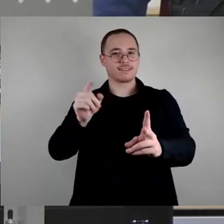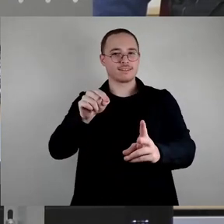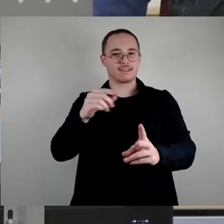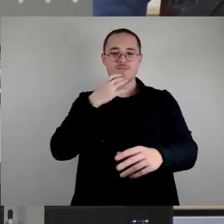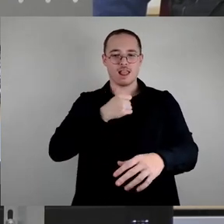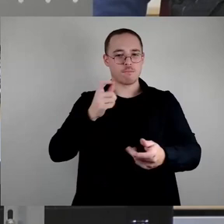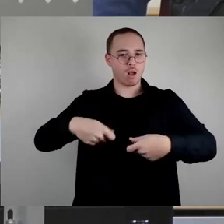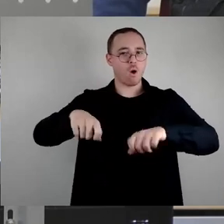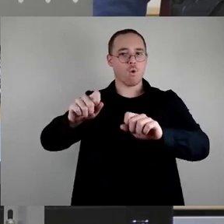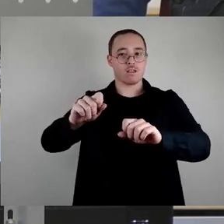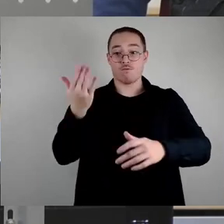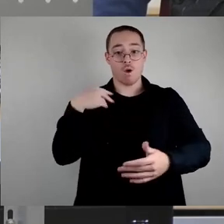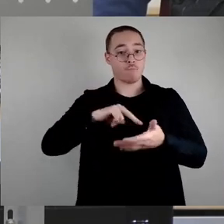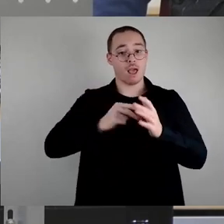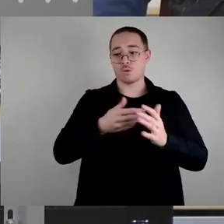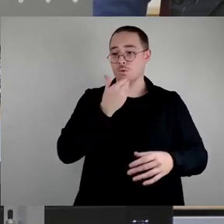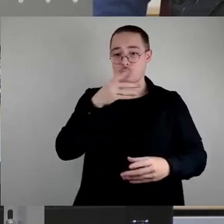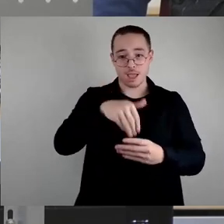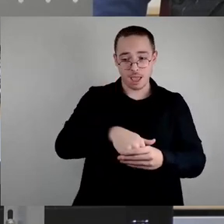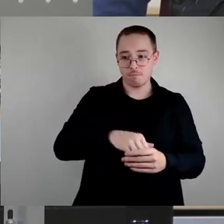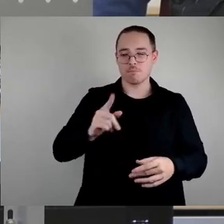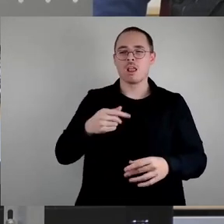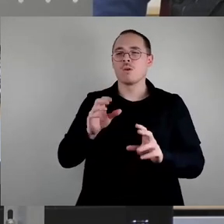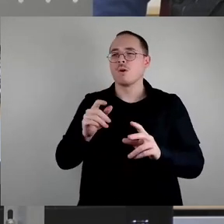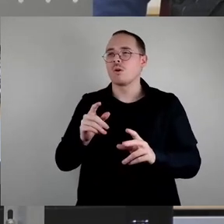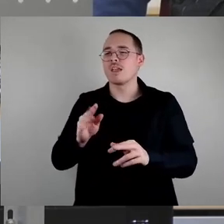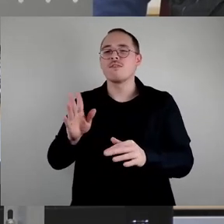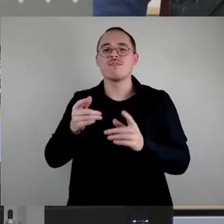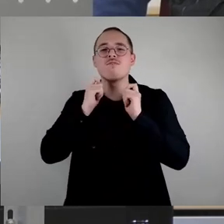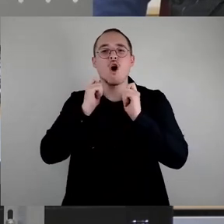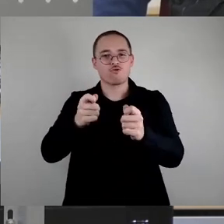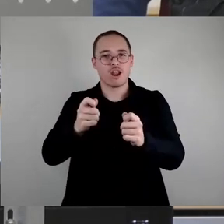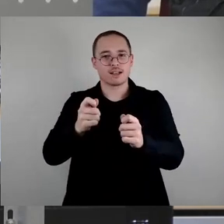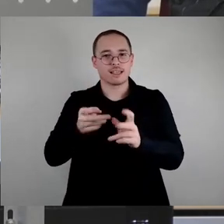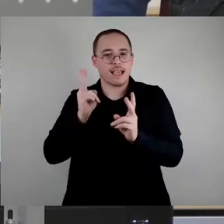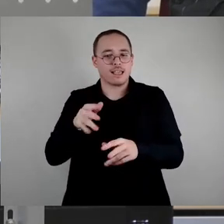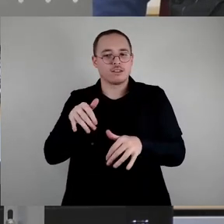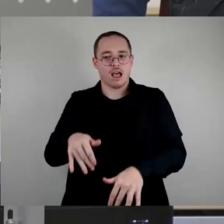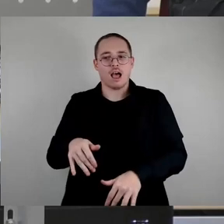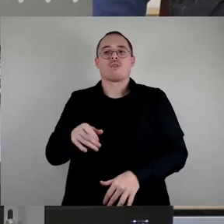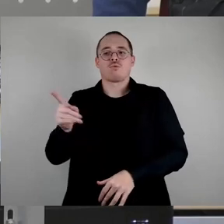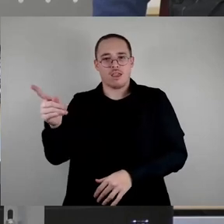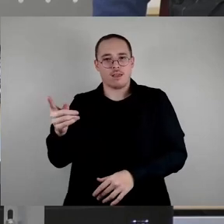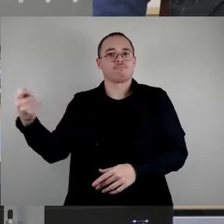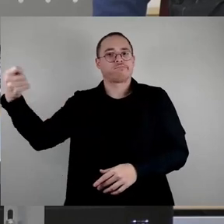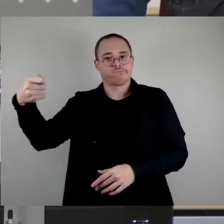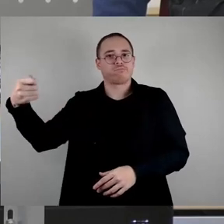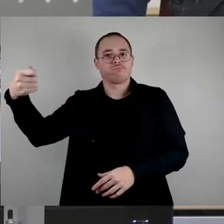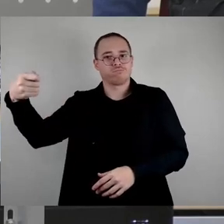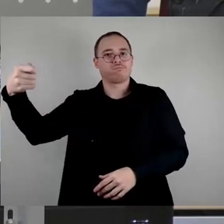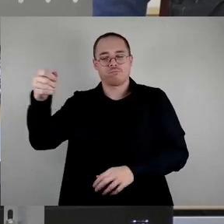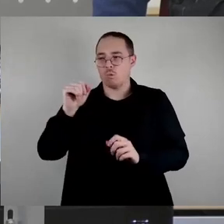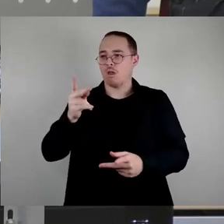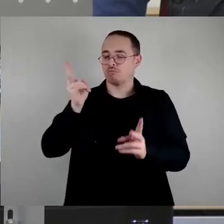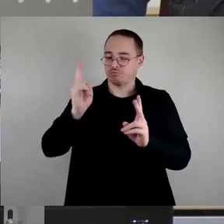initiiert, dann gab es eine Planung, die wurde immer teurer, das ist eine andere Geschichte und wurde dann vom Stadtbezirk halt finanziert. Und das ist auch